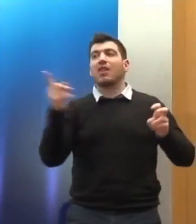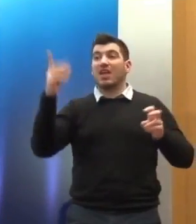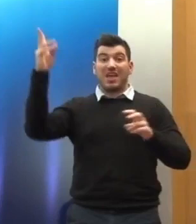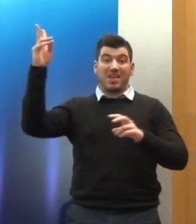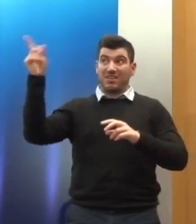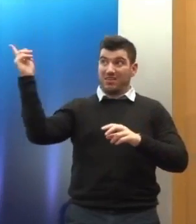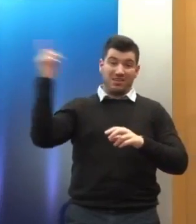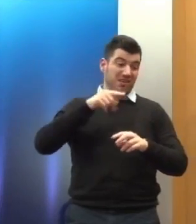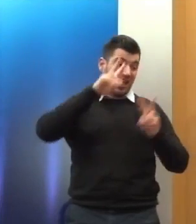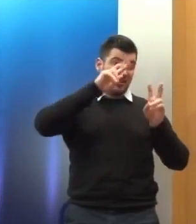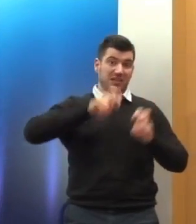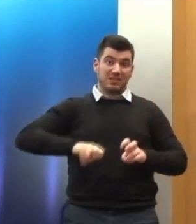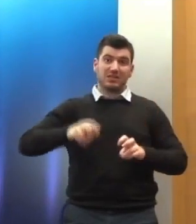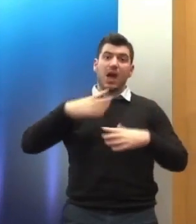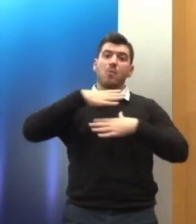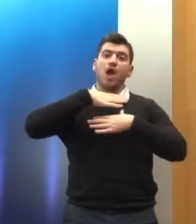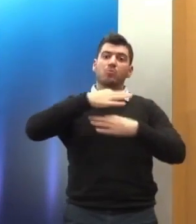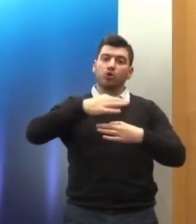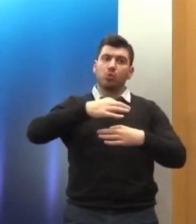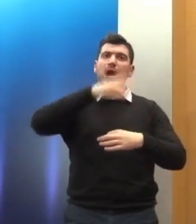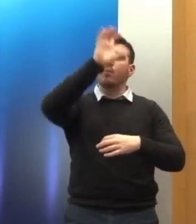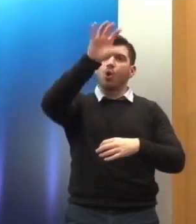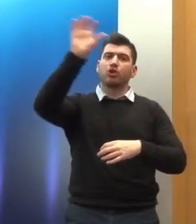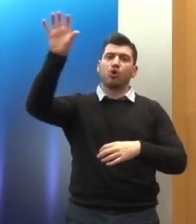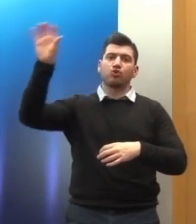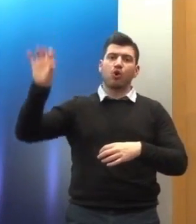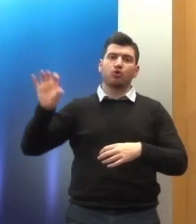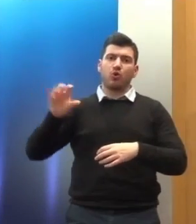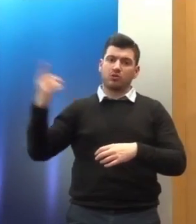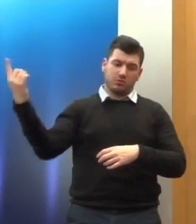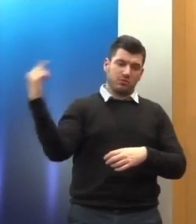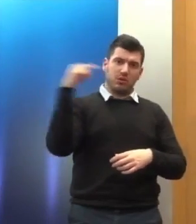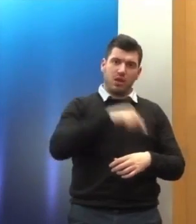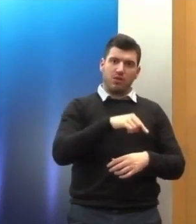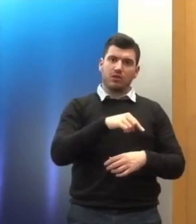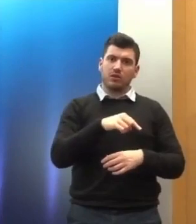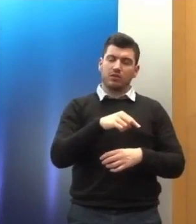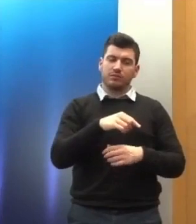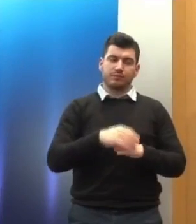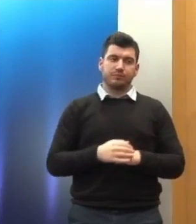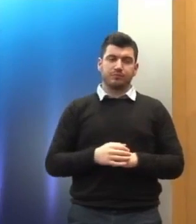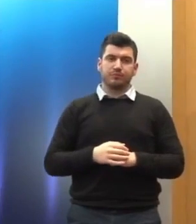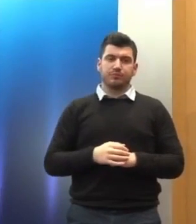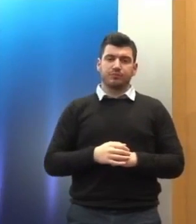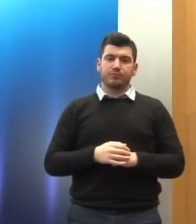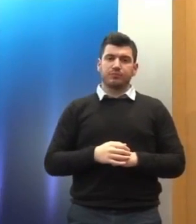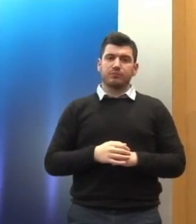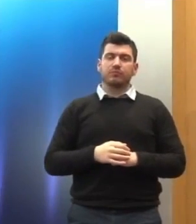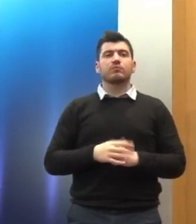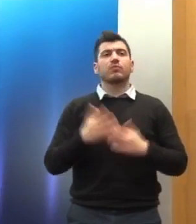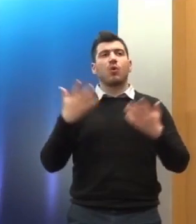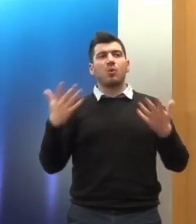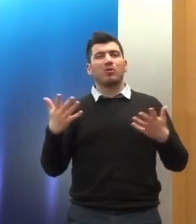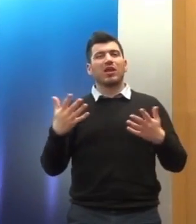ερωτήματα και τα ζητήματα, ήταν εκπρόσωποι χωρών, άρα εκεί αντιλαμβάνεται κανείς ότι υπησέρχονται μία σειρά από άλλες σταθμίσεις,